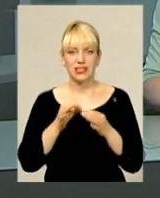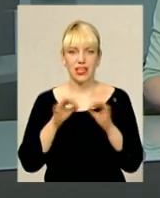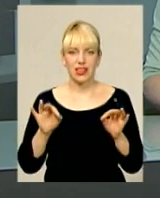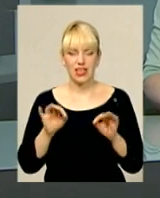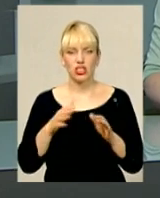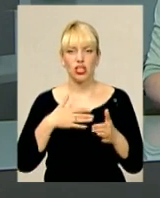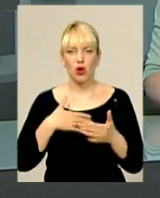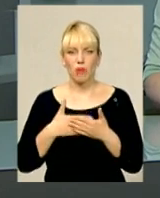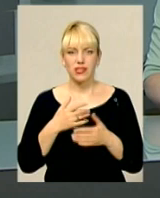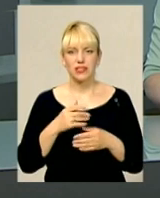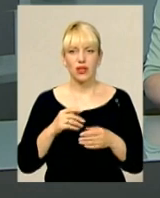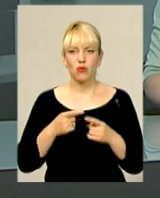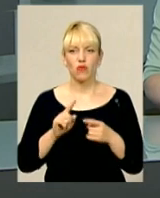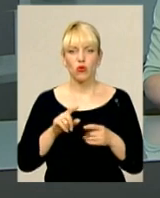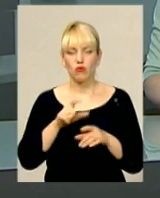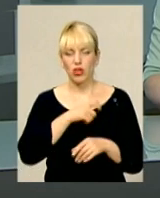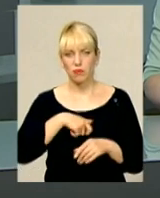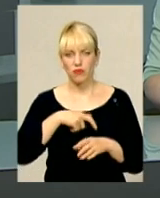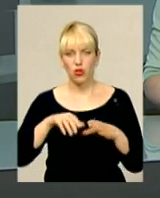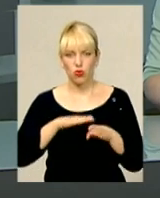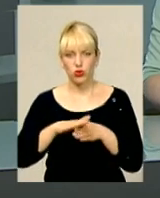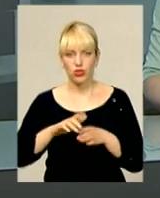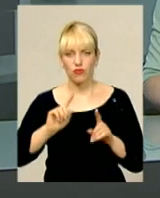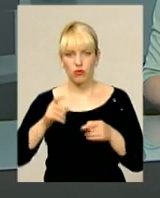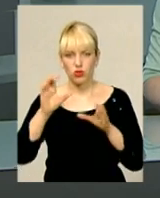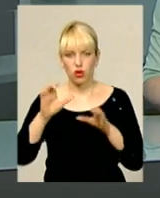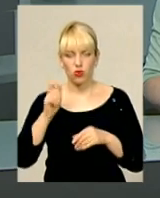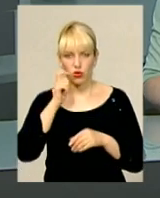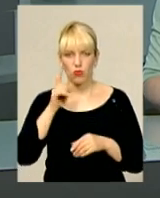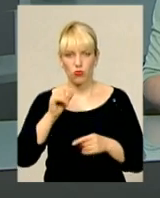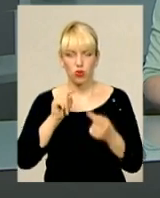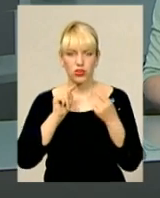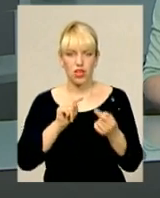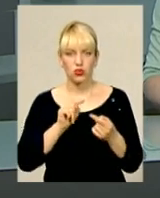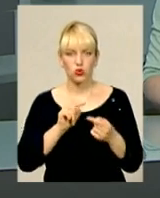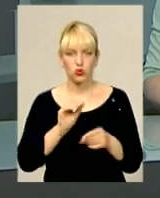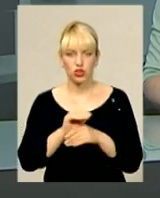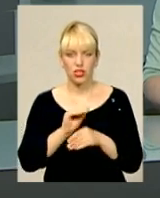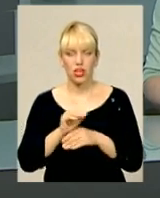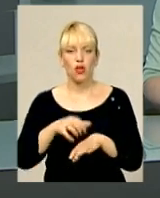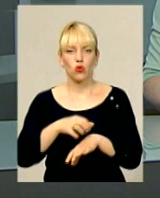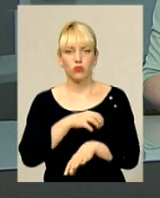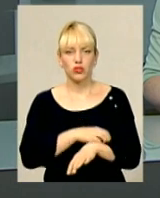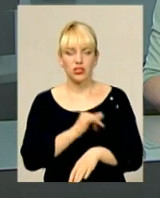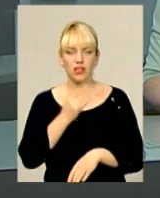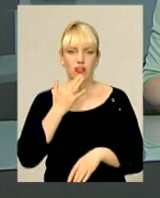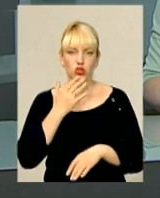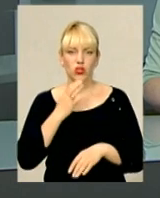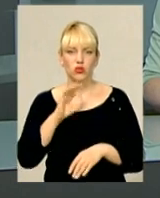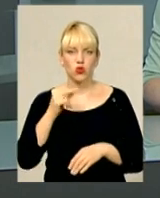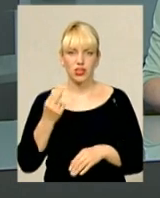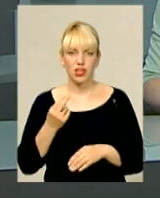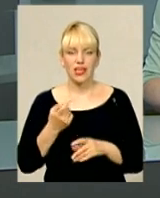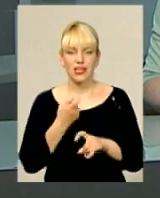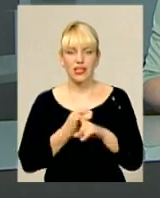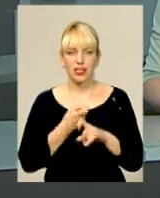який зазначив, Обранці, виконуючи вимогу закону України про засудження комуністичного та націонал-соціалістичного